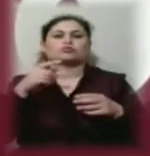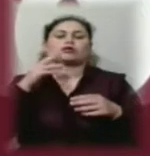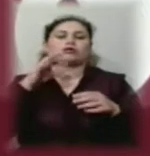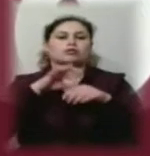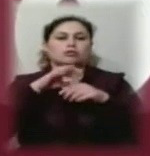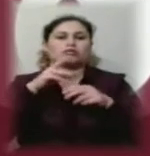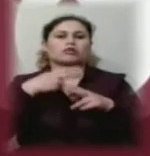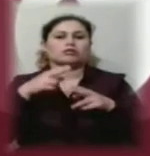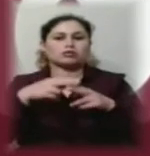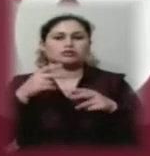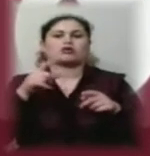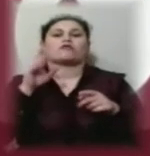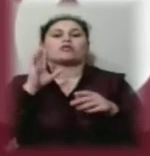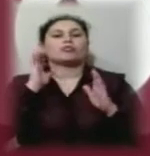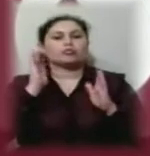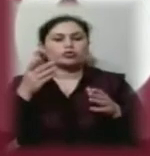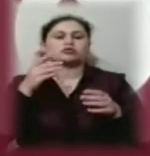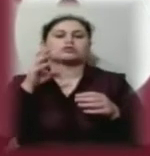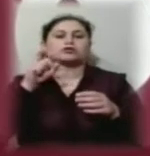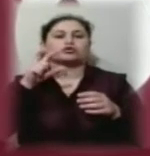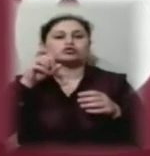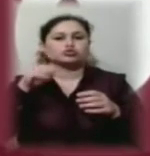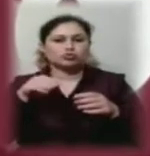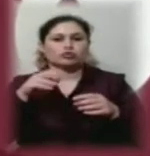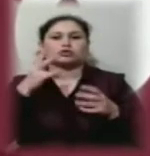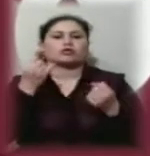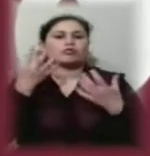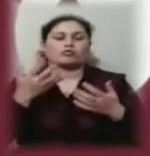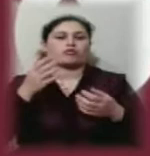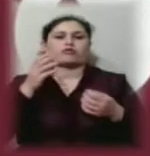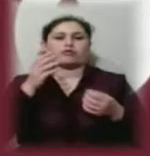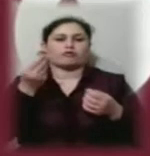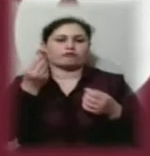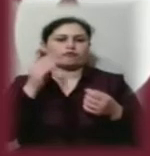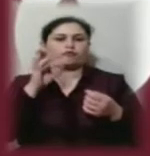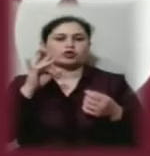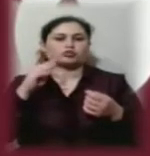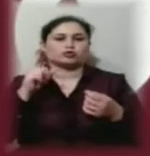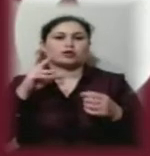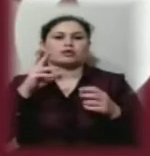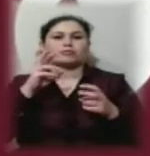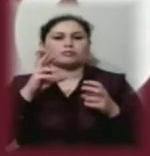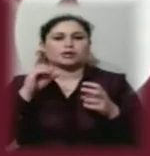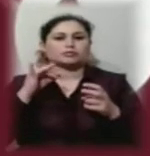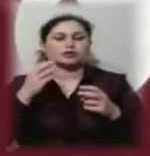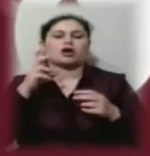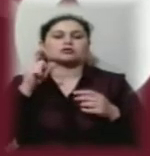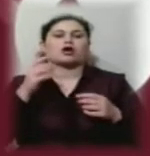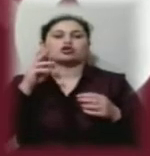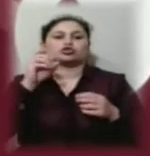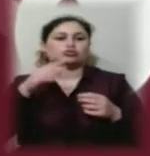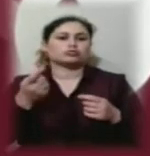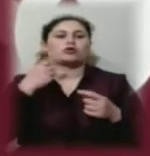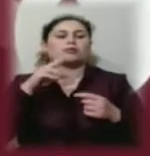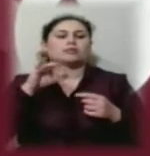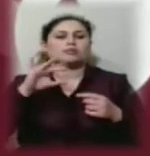вона буде відбуватися за рахунок не просто виручки підприємства, а за рахунок саме прибутку. Досі прибутку у нього не